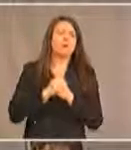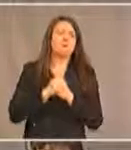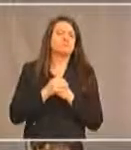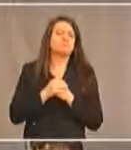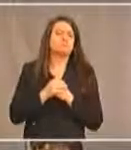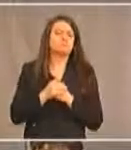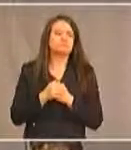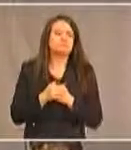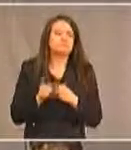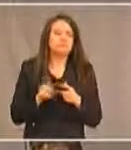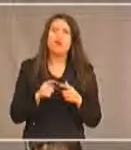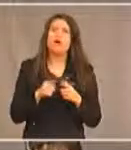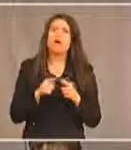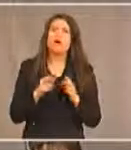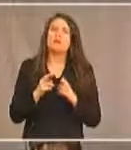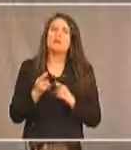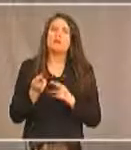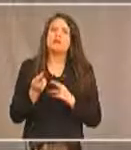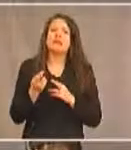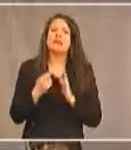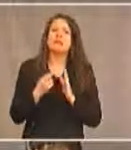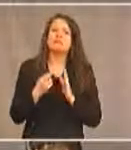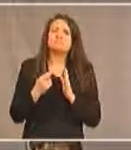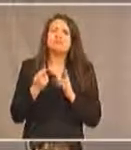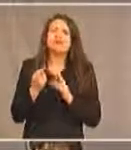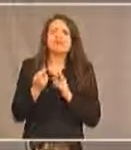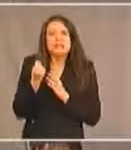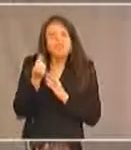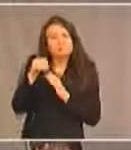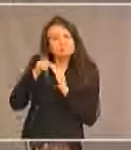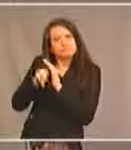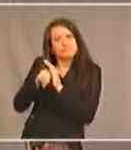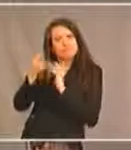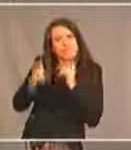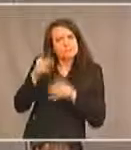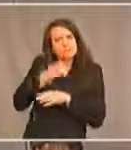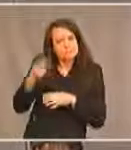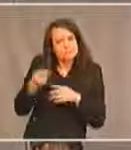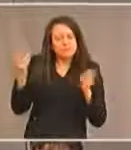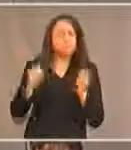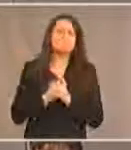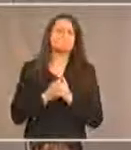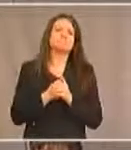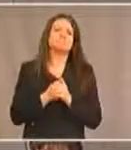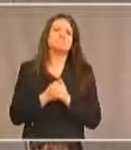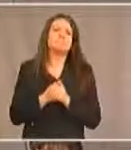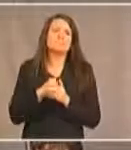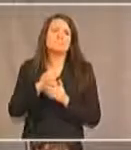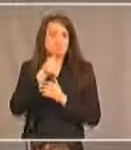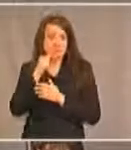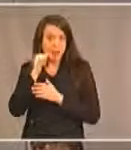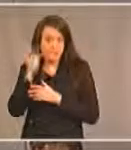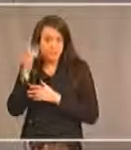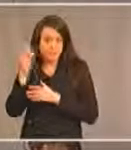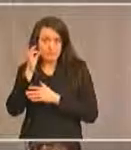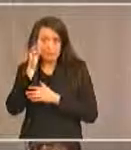les régimes d'épargne pour personnes handicapées, etc. Hier, le gouvernement fédéral a annoncé